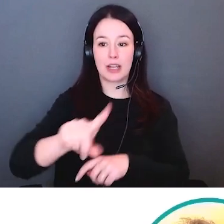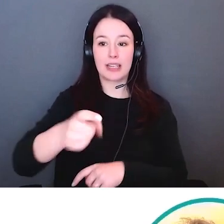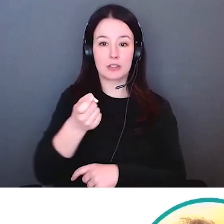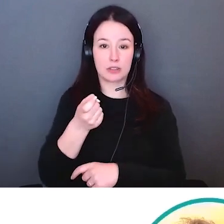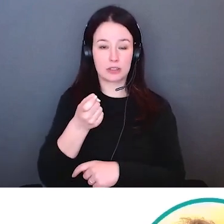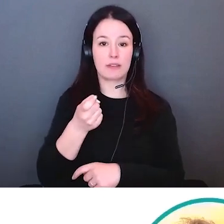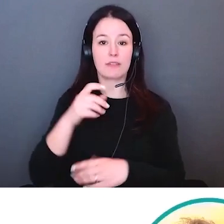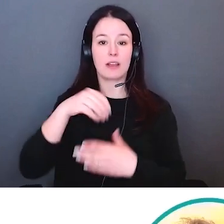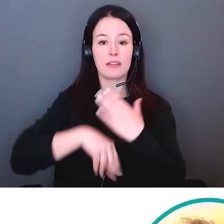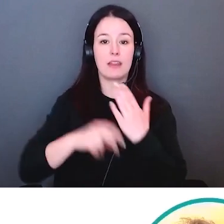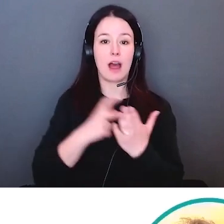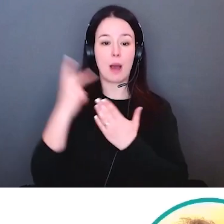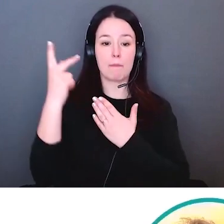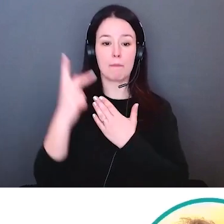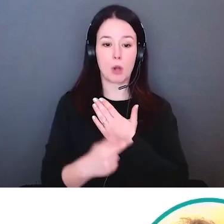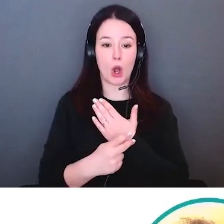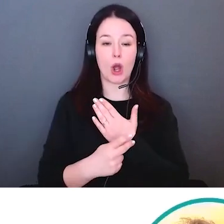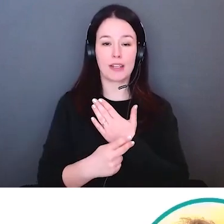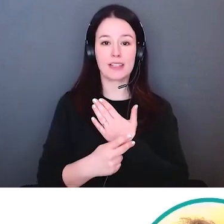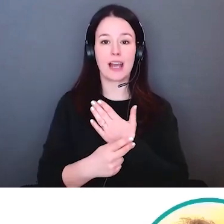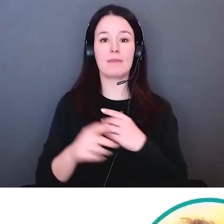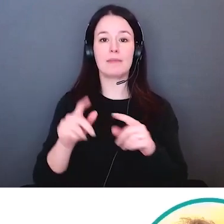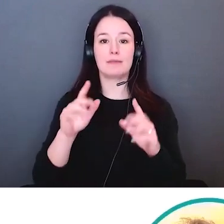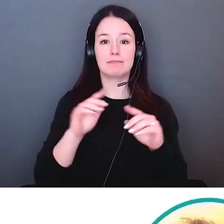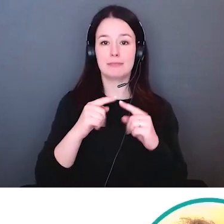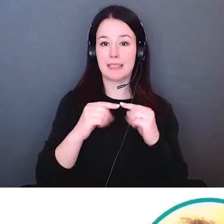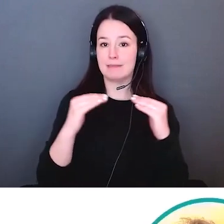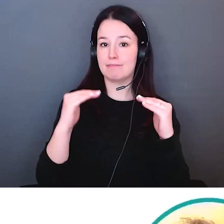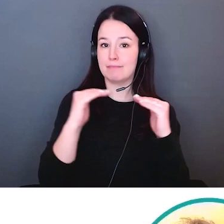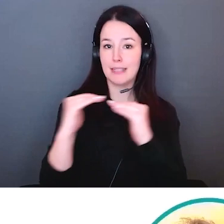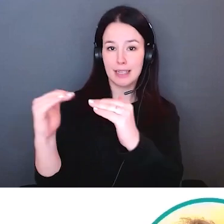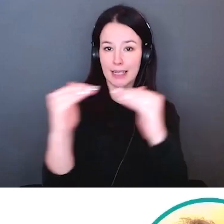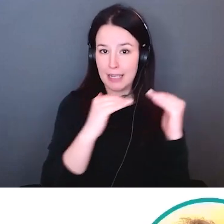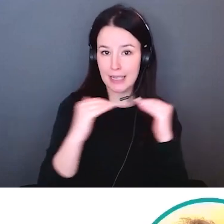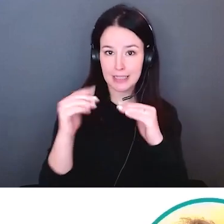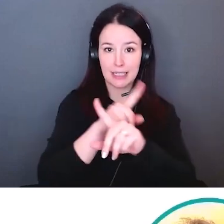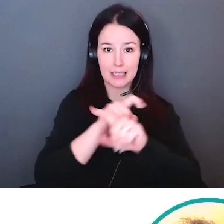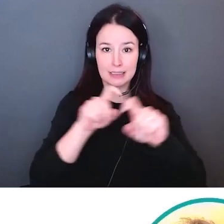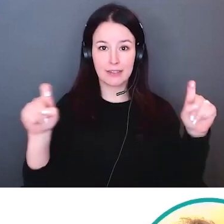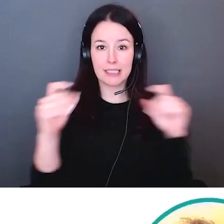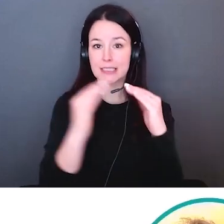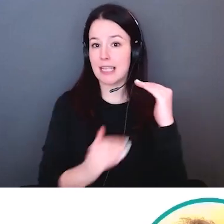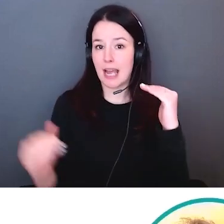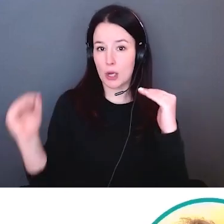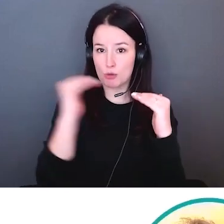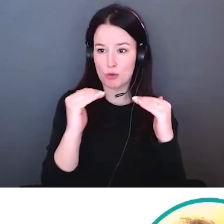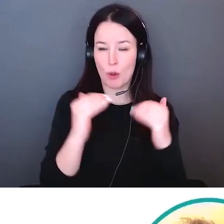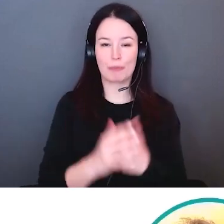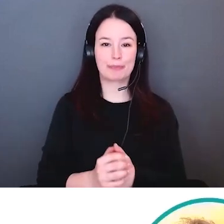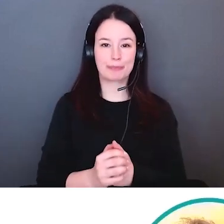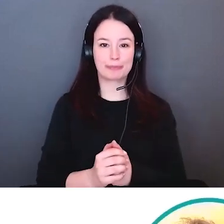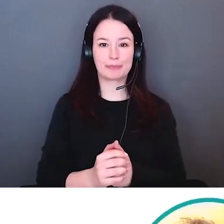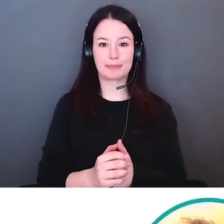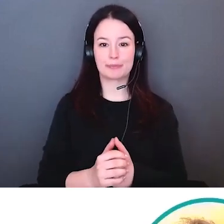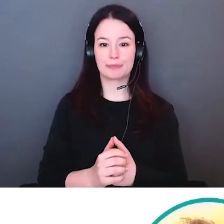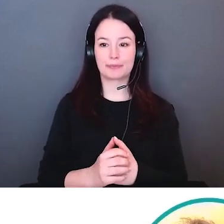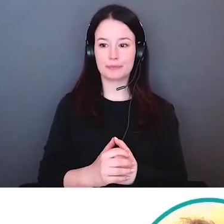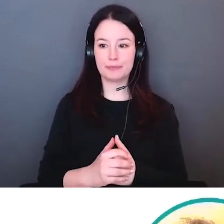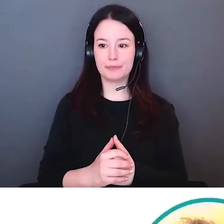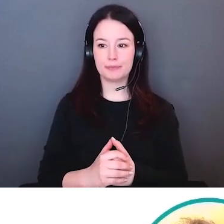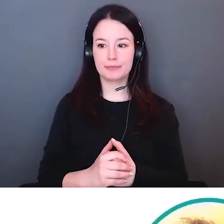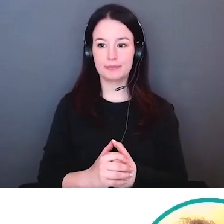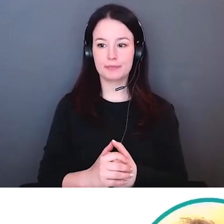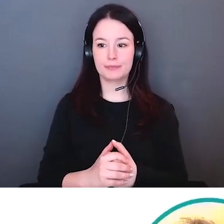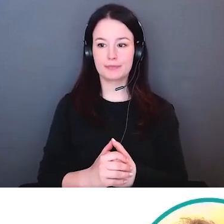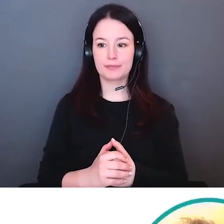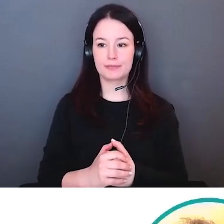à l'ESC, nous avons commencé ce voyage pour intégrer l'équité, la diversité, l'inclusion à travers la